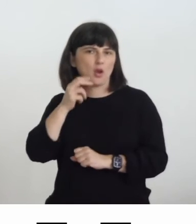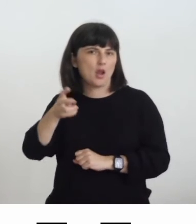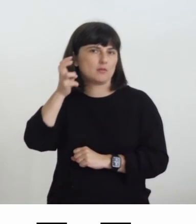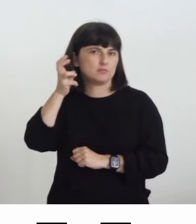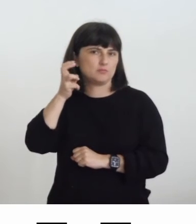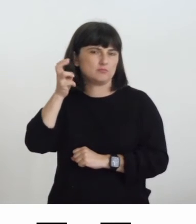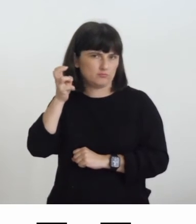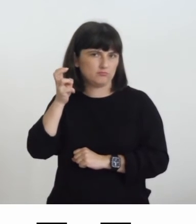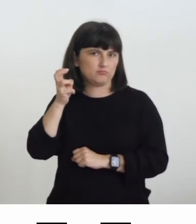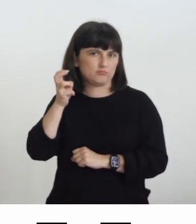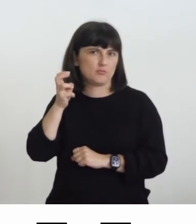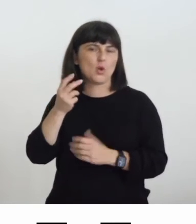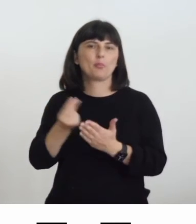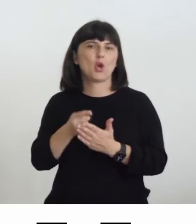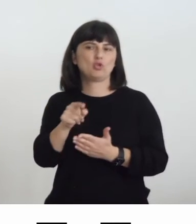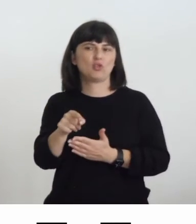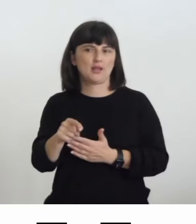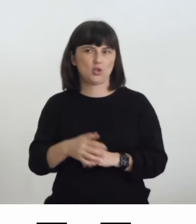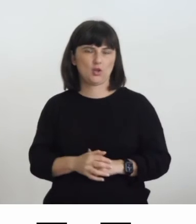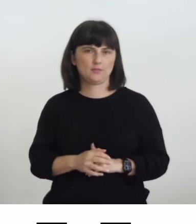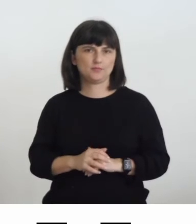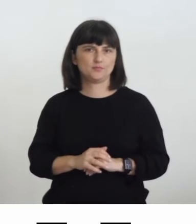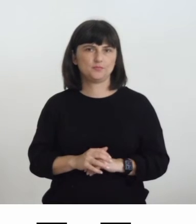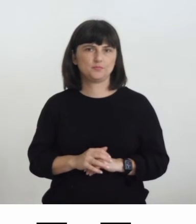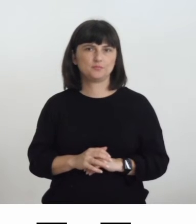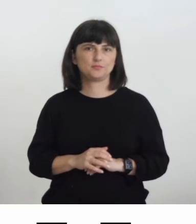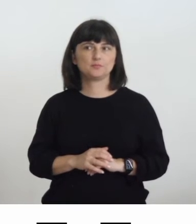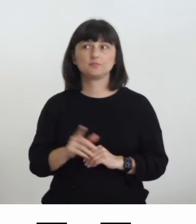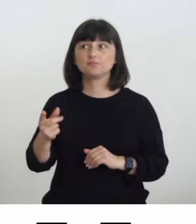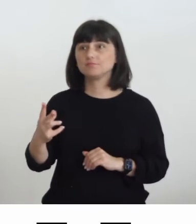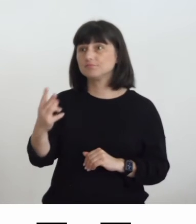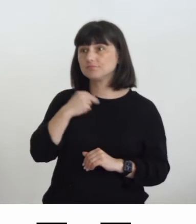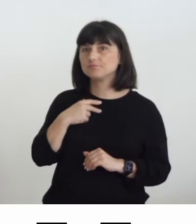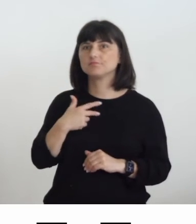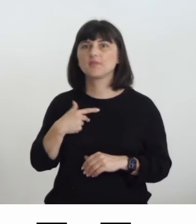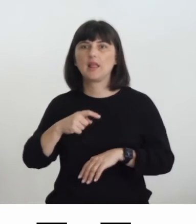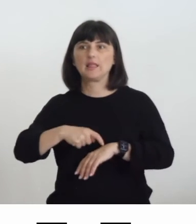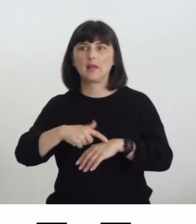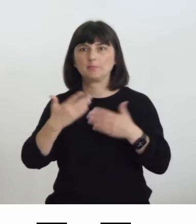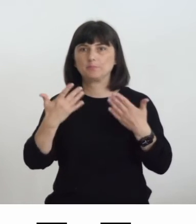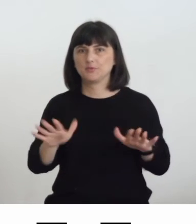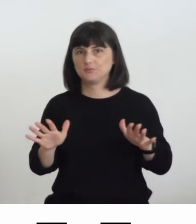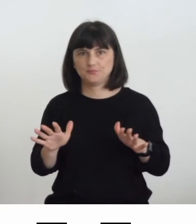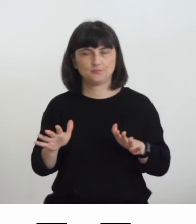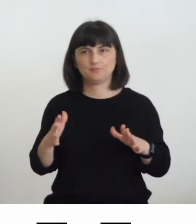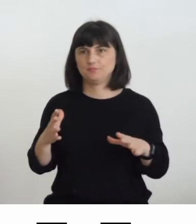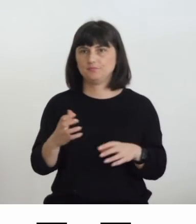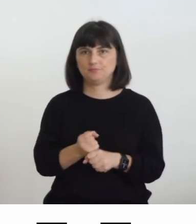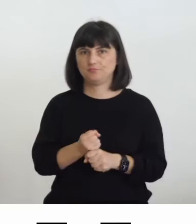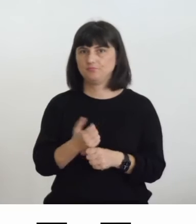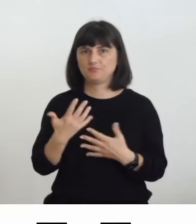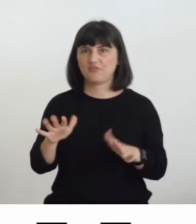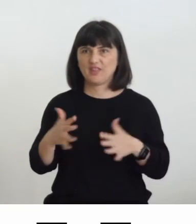la descrizione del progetto mi stanno segnalando che il mio tempo si sta esaurendo comunque sono quasi